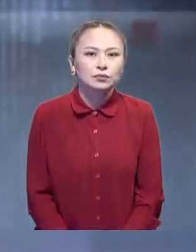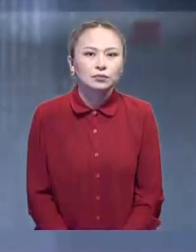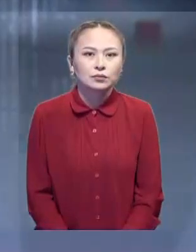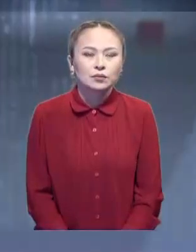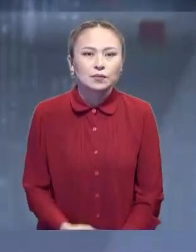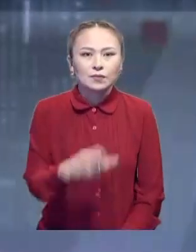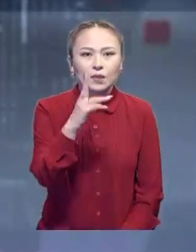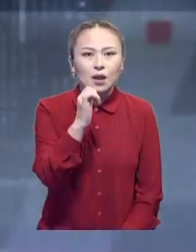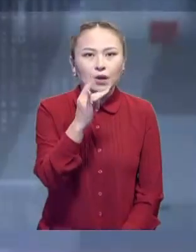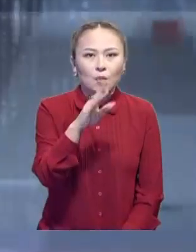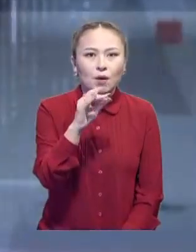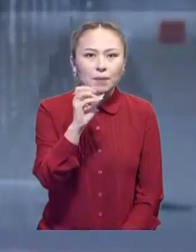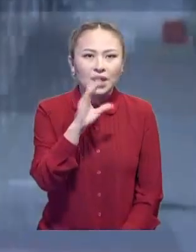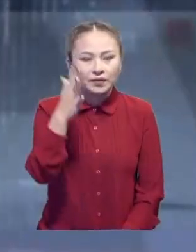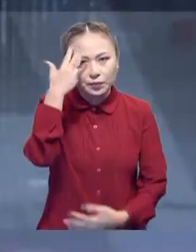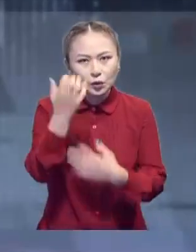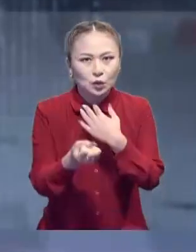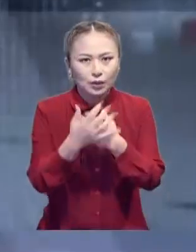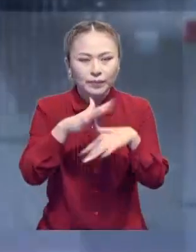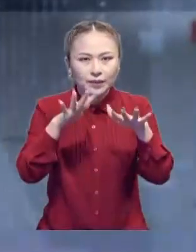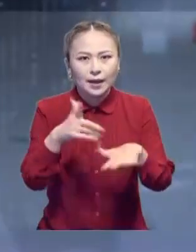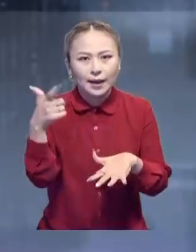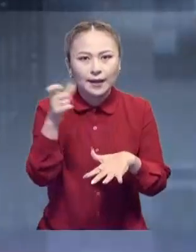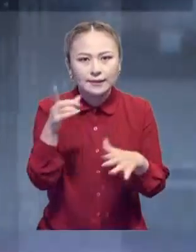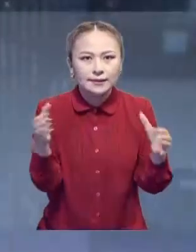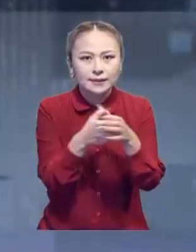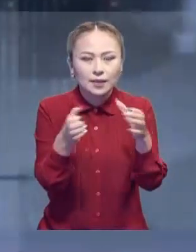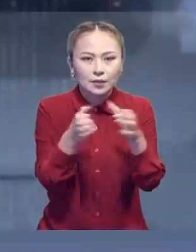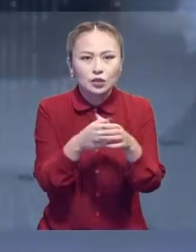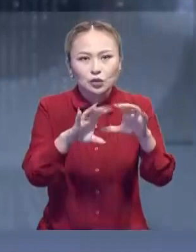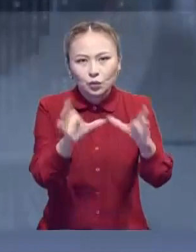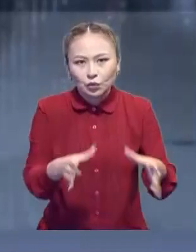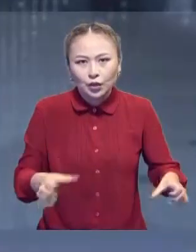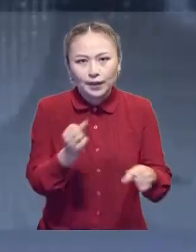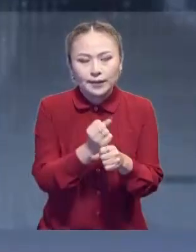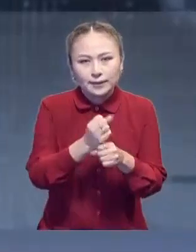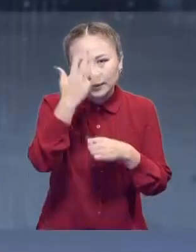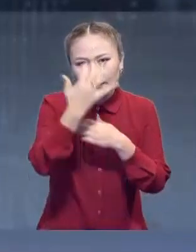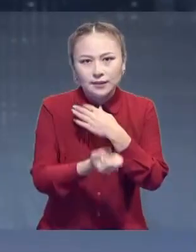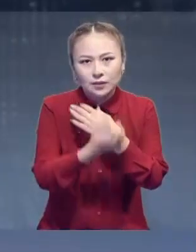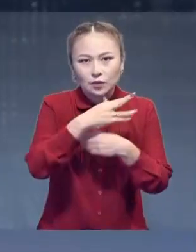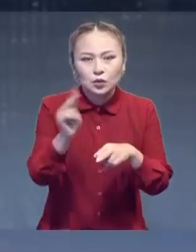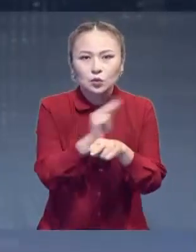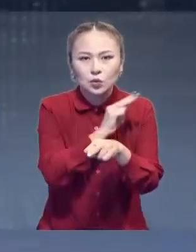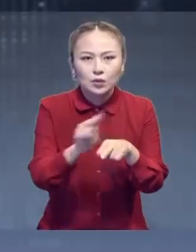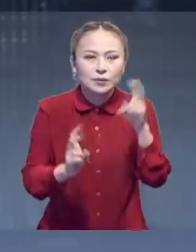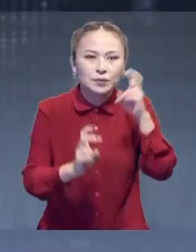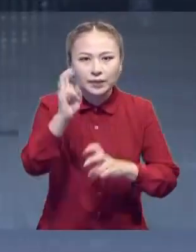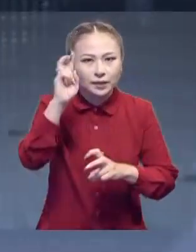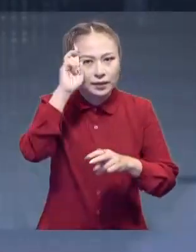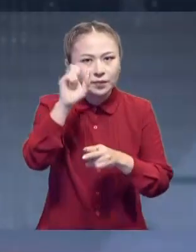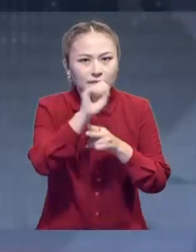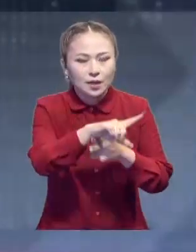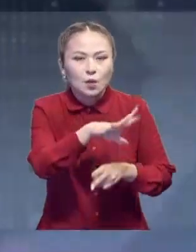Қайрат Буранбаев, Мұнай Кенорның, ғазтаратушы кампанияны және құбыр шығару мен Мұнай ғаз жадықтарын жөндеу зауытын